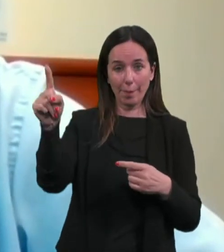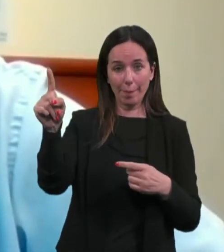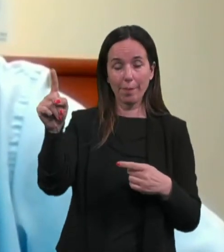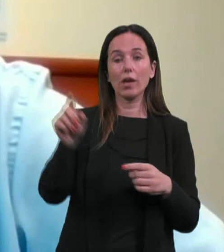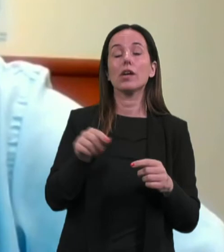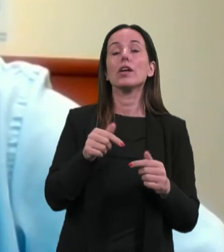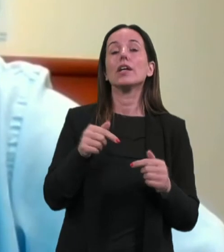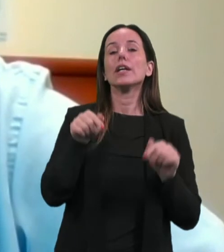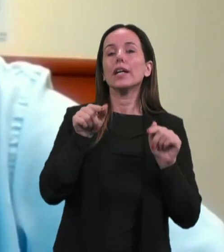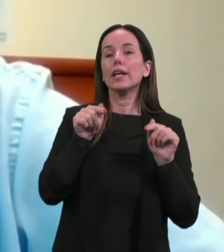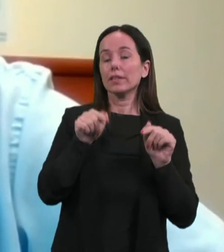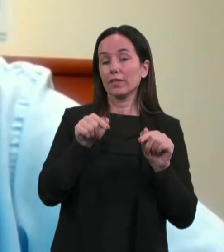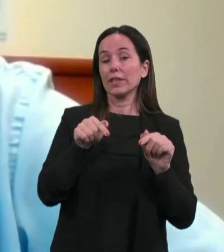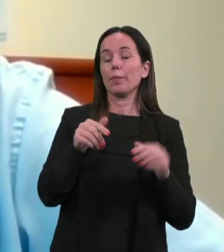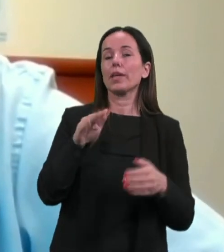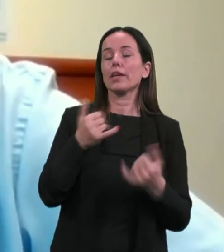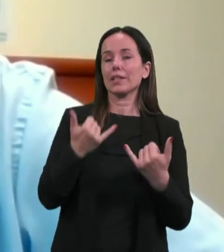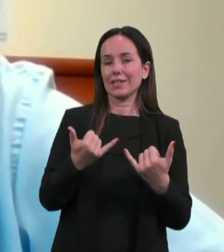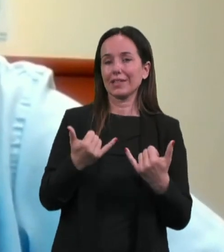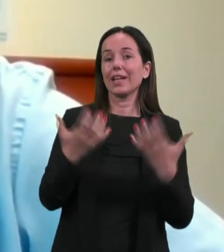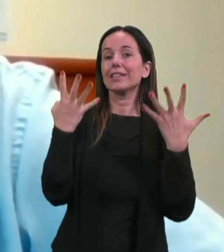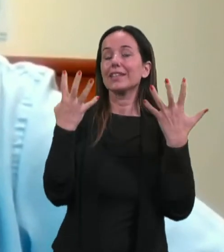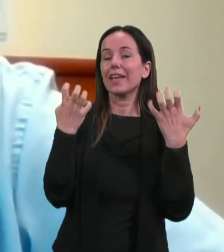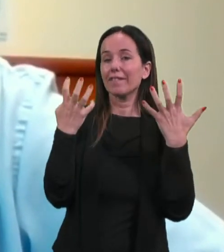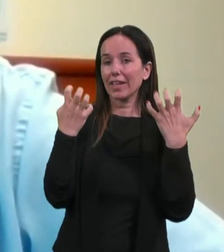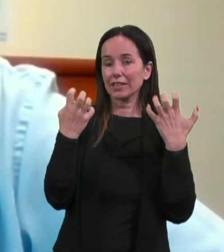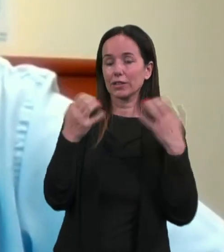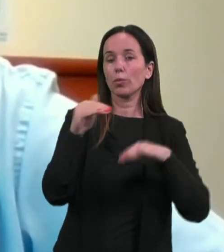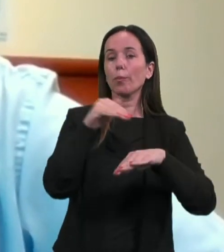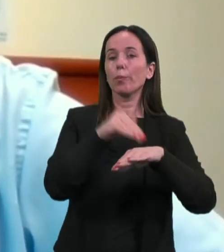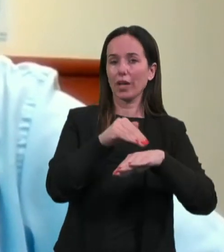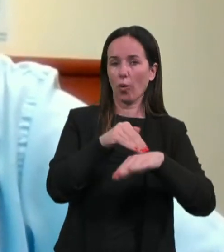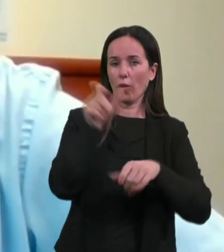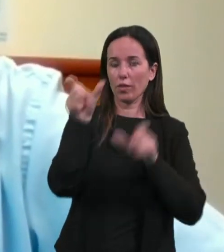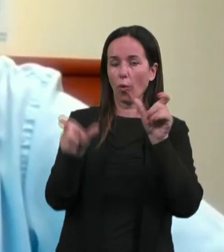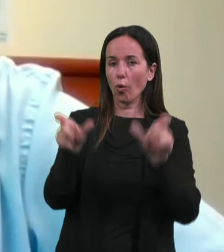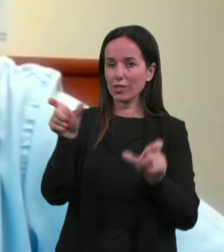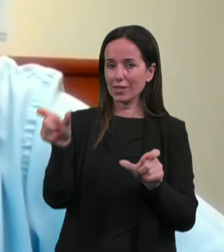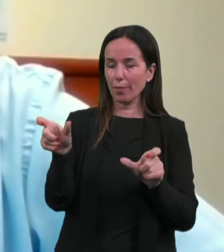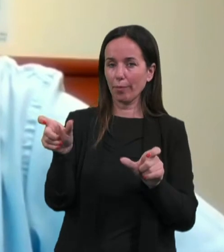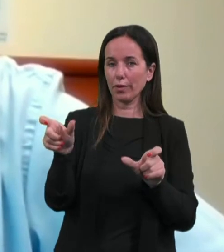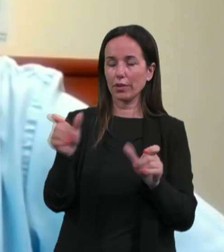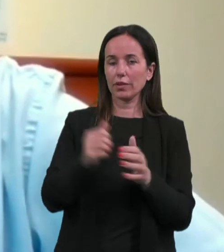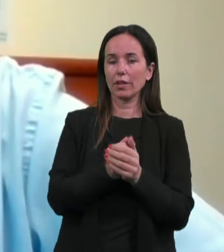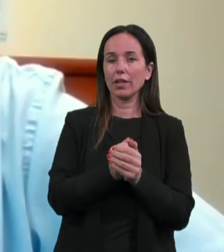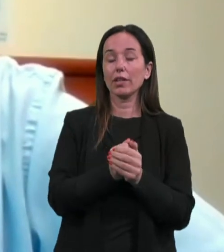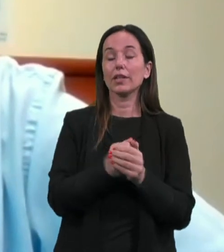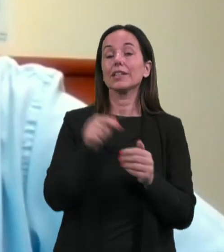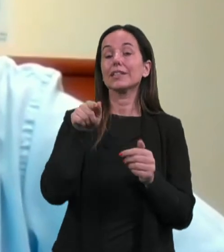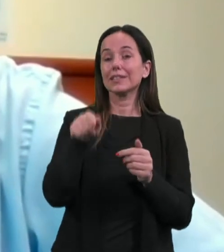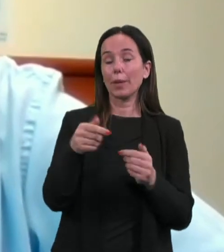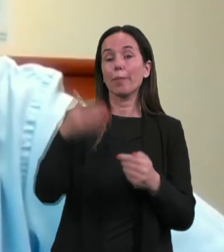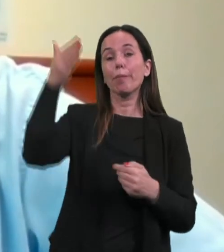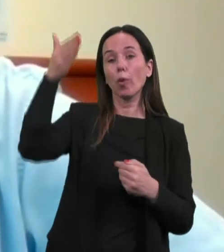tem je trenutno 900 prijavljenih. Zdaj s portalom